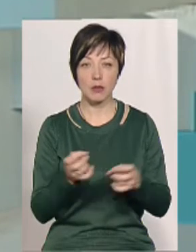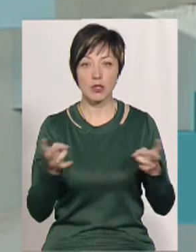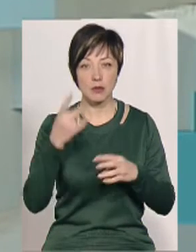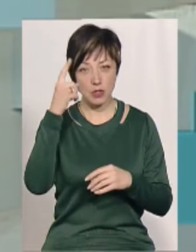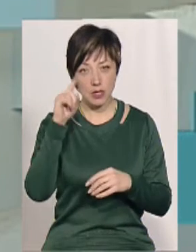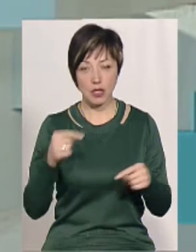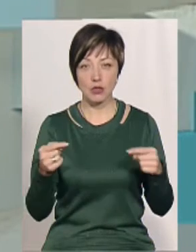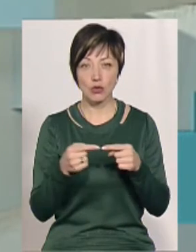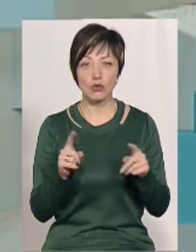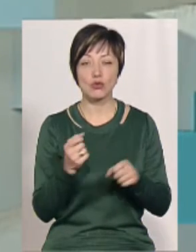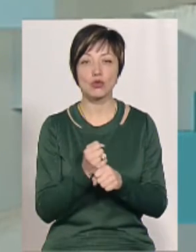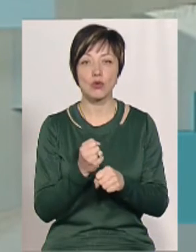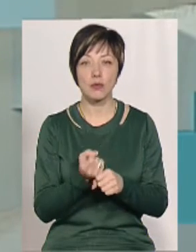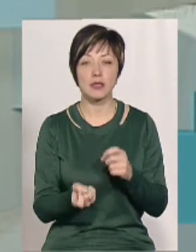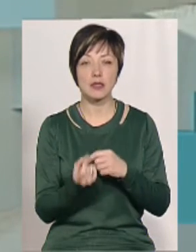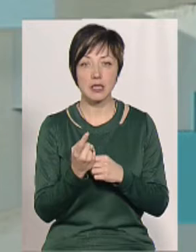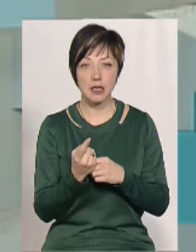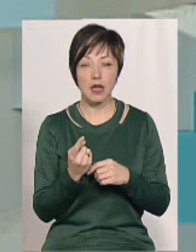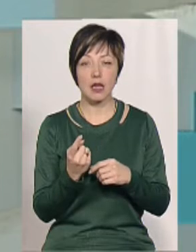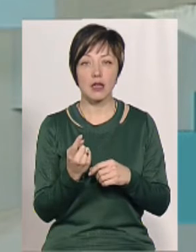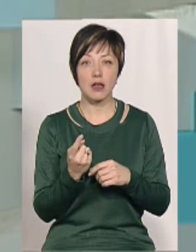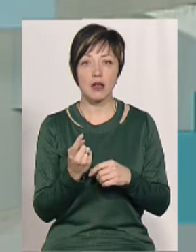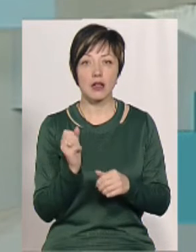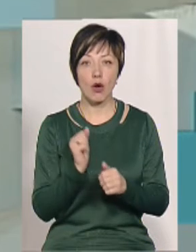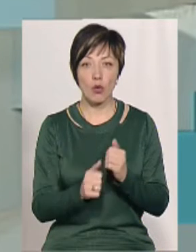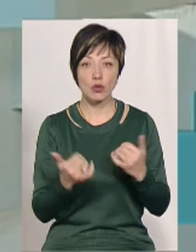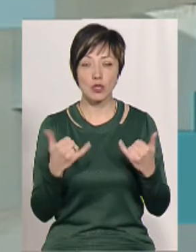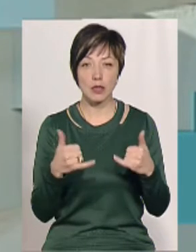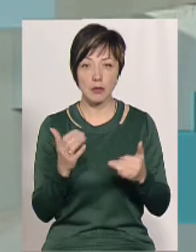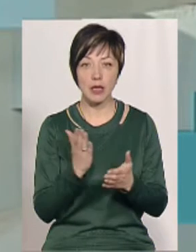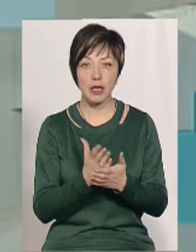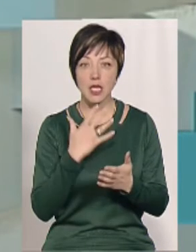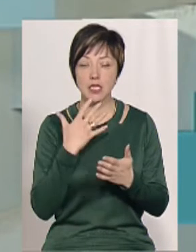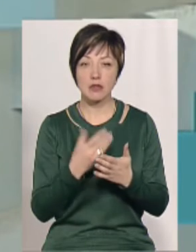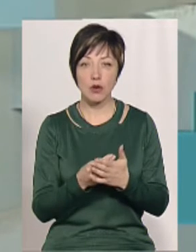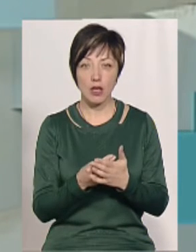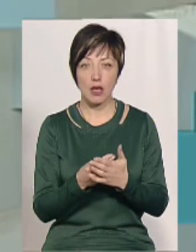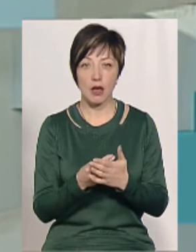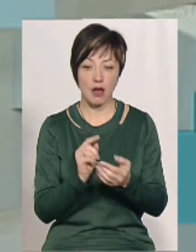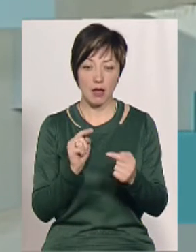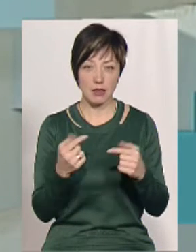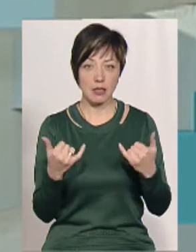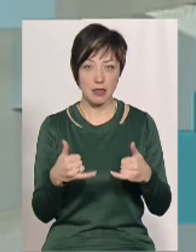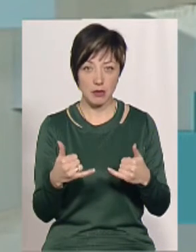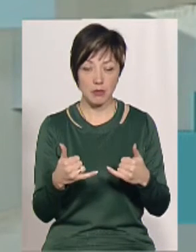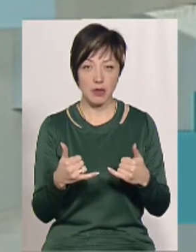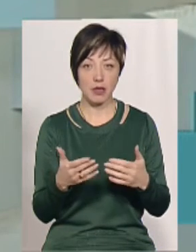потрібно знати точно, що вона зроблена. Тому що на кожну хімію є лише своя антихімія, так,